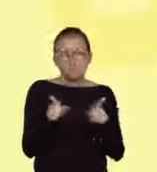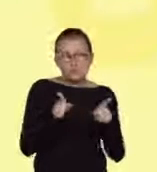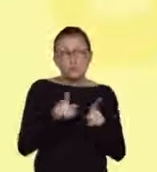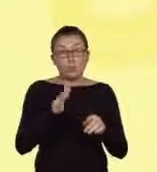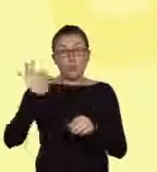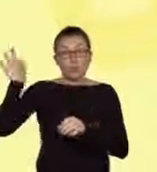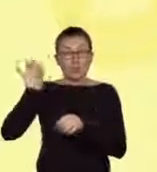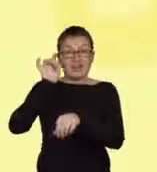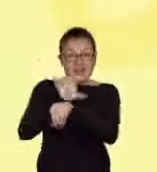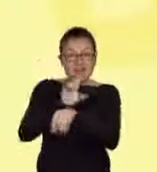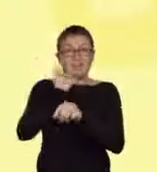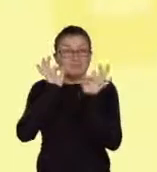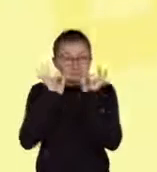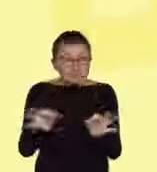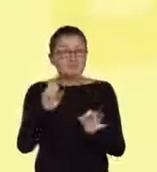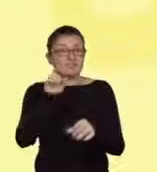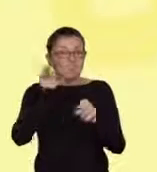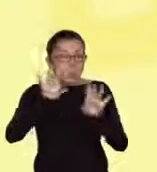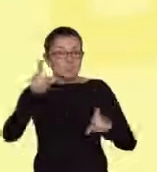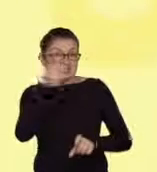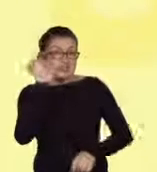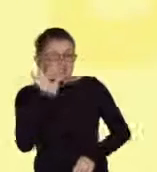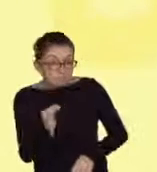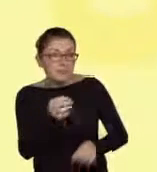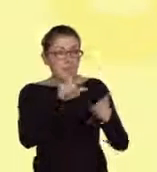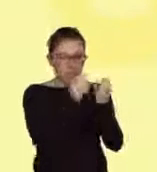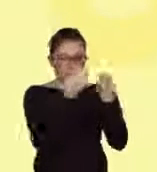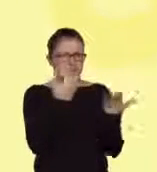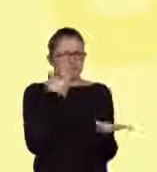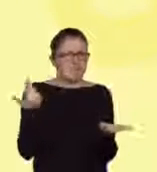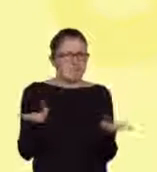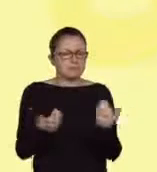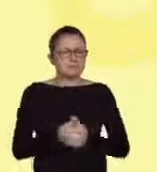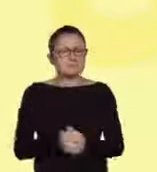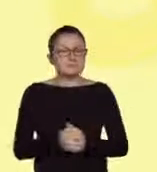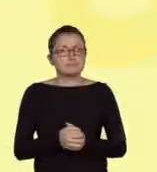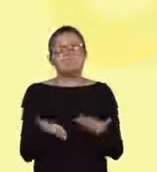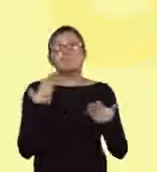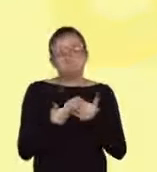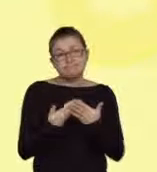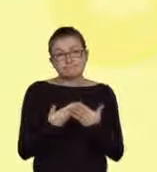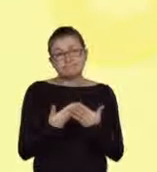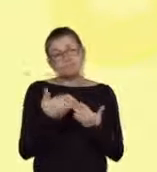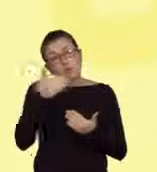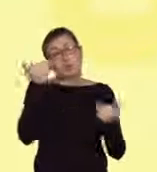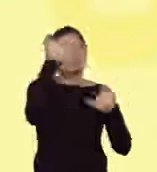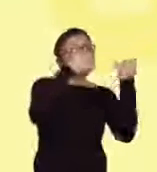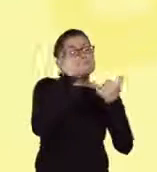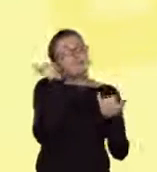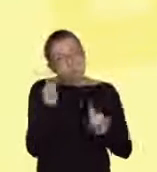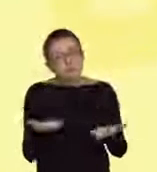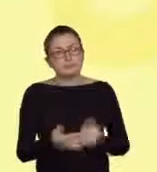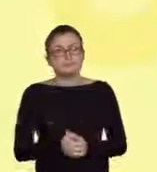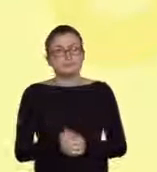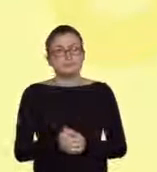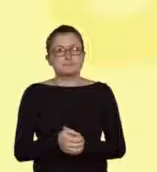HBV typu C, to nie udało się go namnożyć w probówce, np. z powodu wadliwych odczynników. Aby się upewnić,